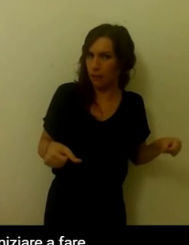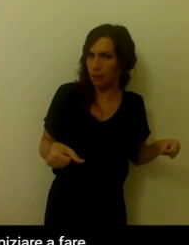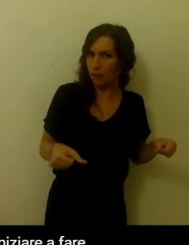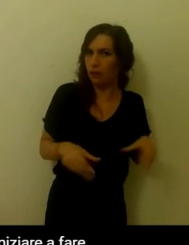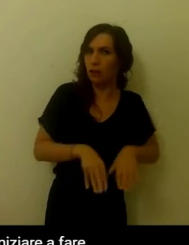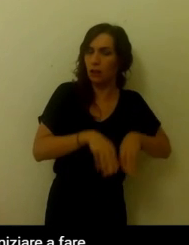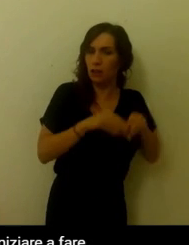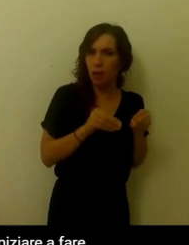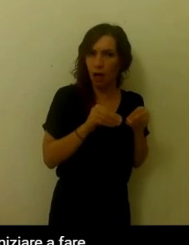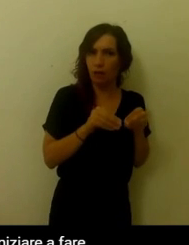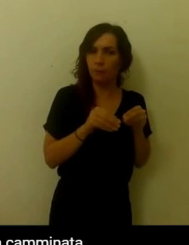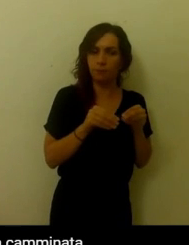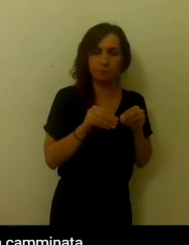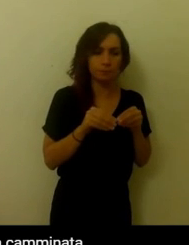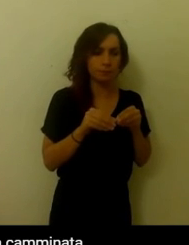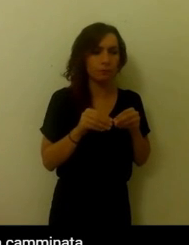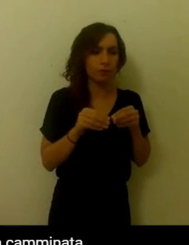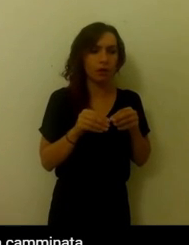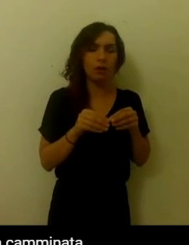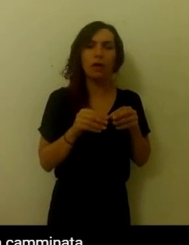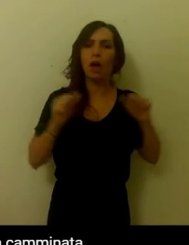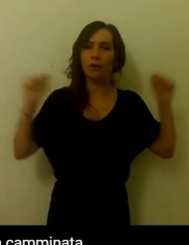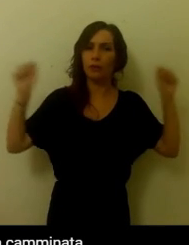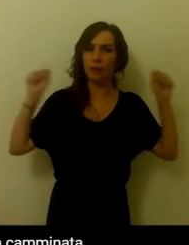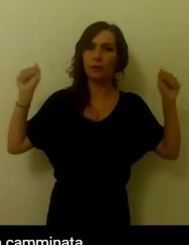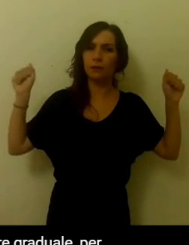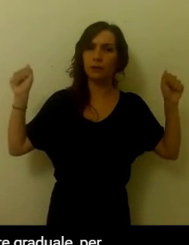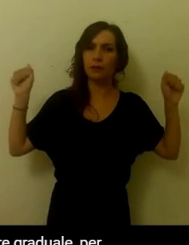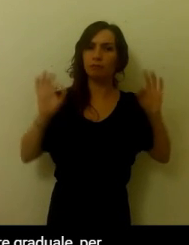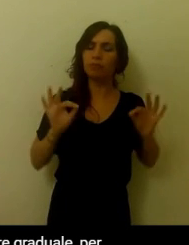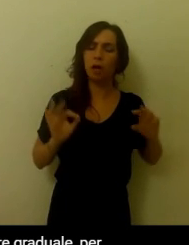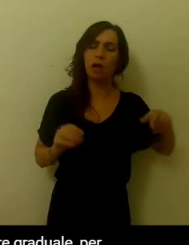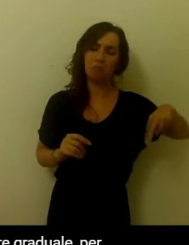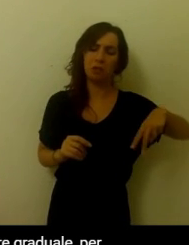iniziare a fare attività fisica. In questo caso l'esempio della camminata.